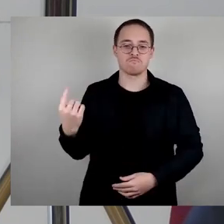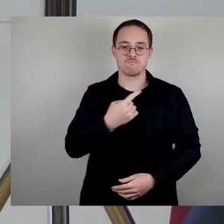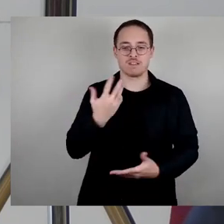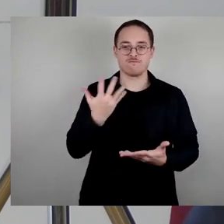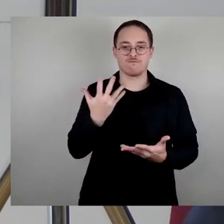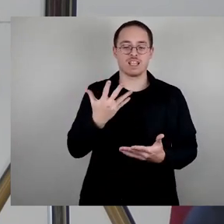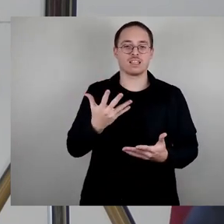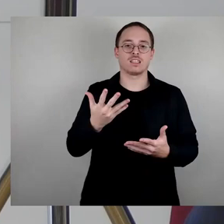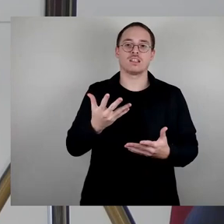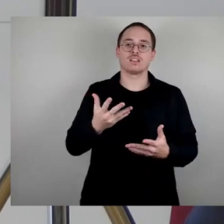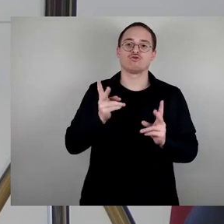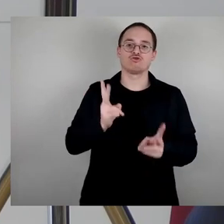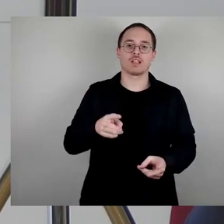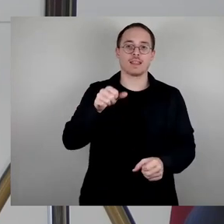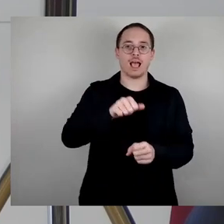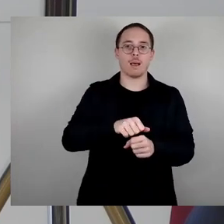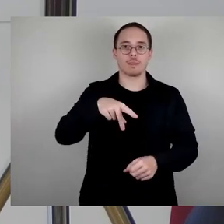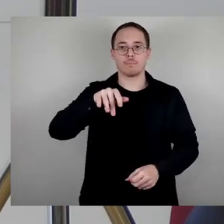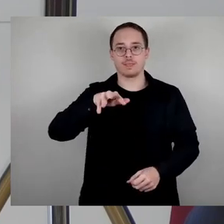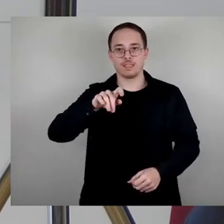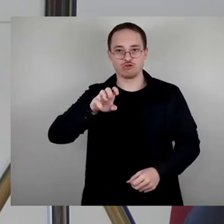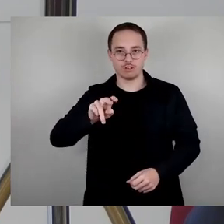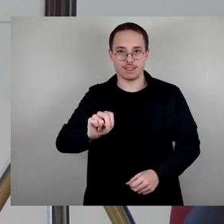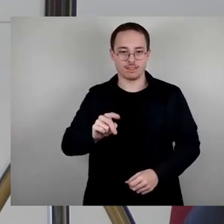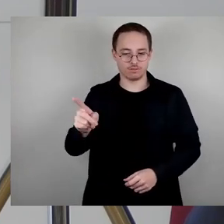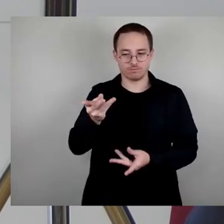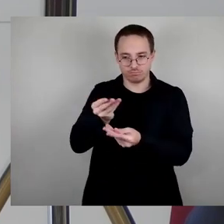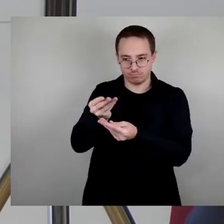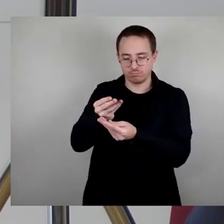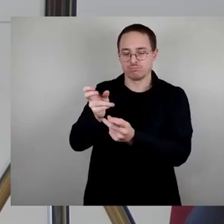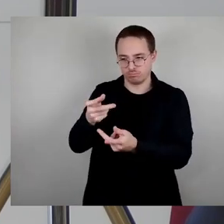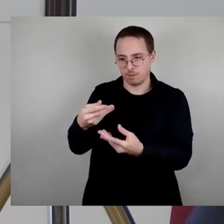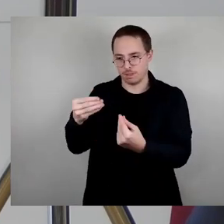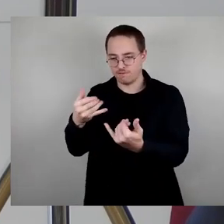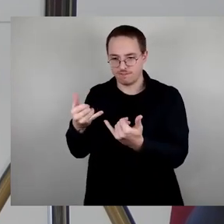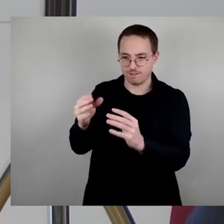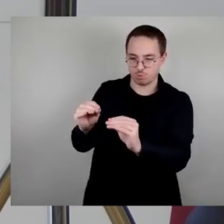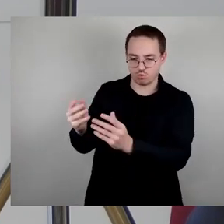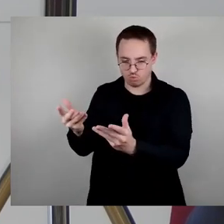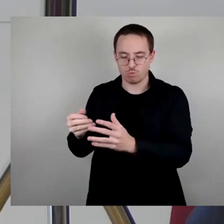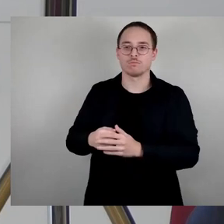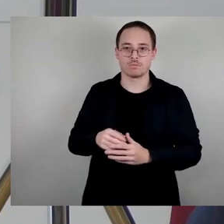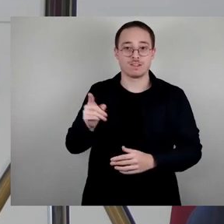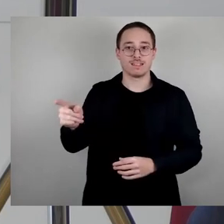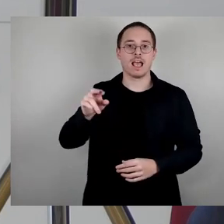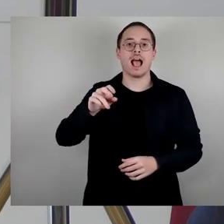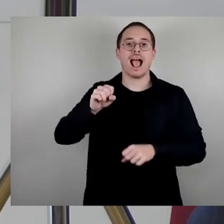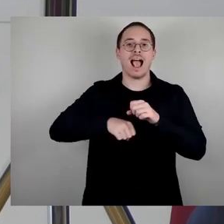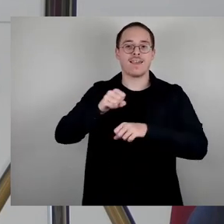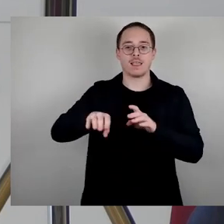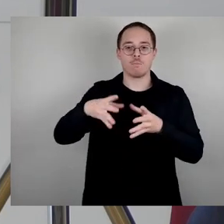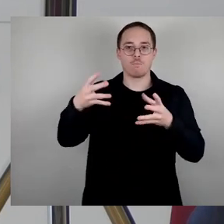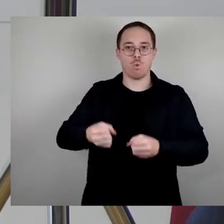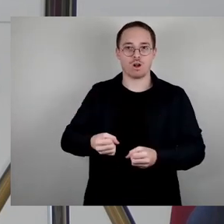zu akquirieren und dann auch an der Radeburger Straße an das Schicksal der Zwangsarbeiterinnen und Zwangsarbeiter und